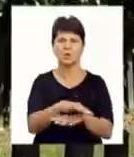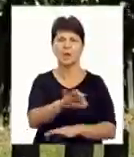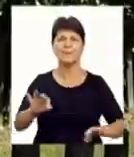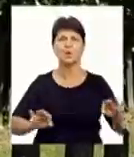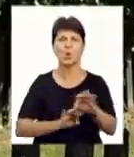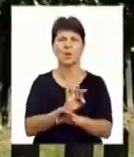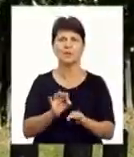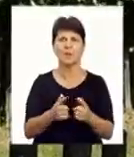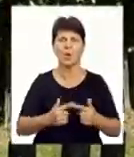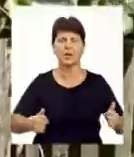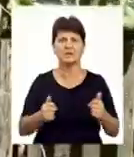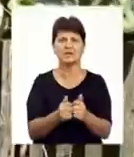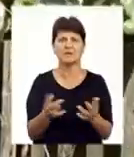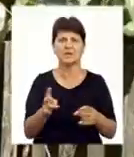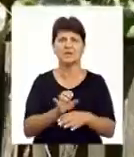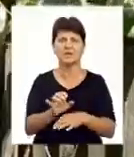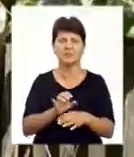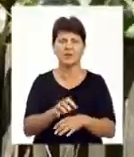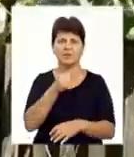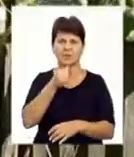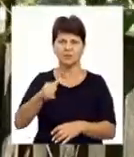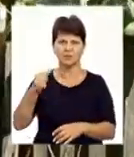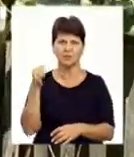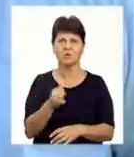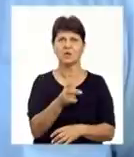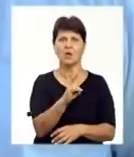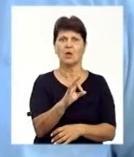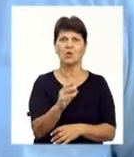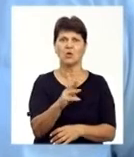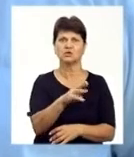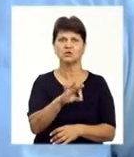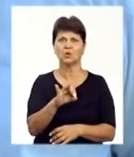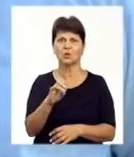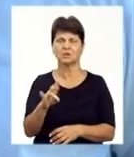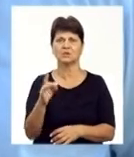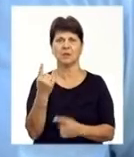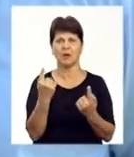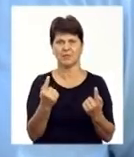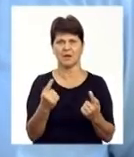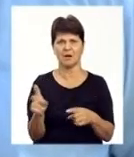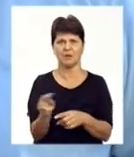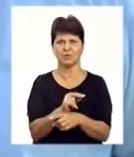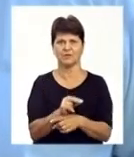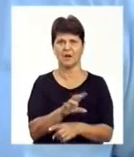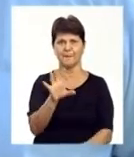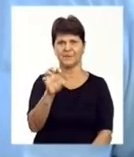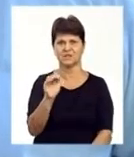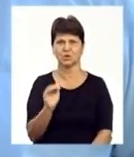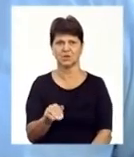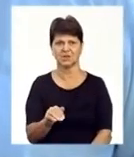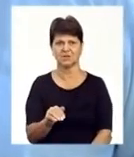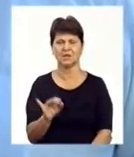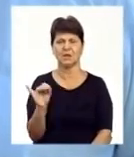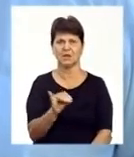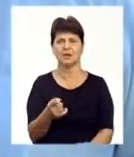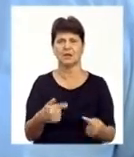виготовляли в минулому році кошториси. І на капітальне будівництво 500 тисяч, і